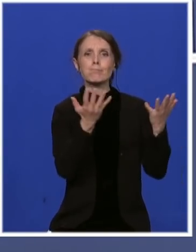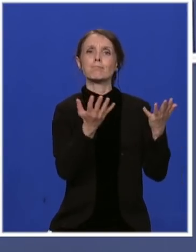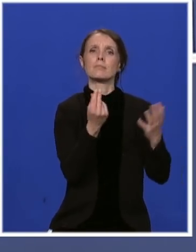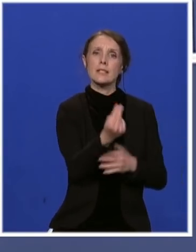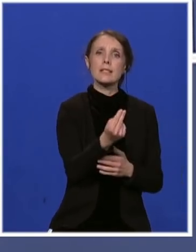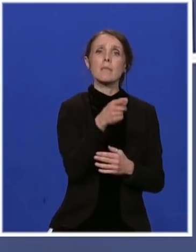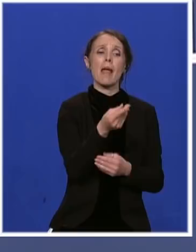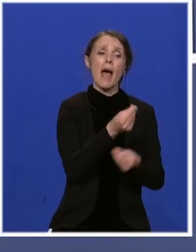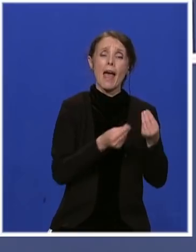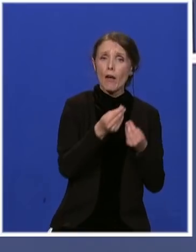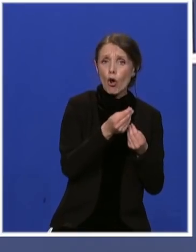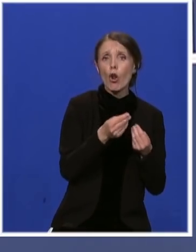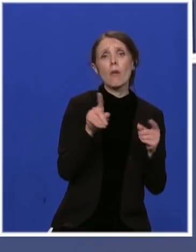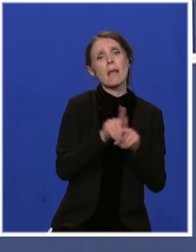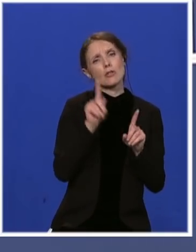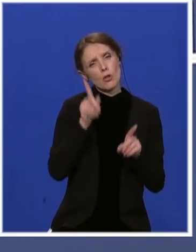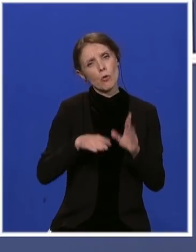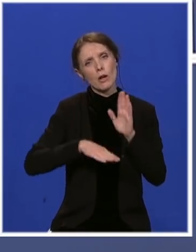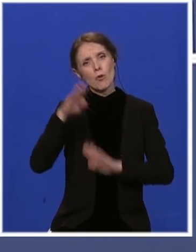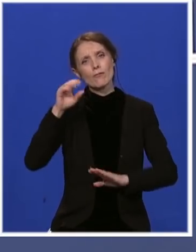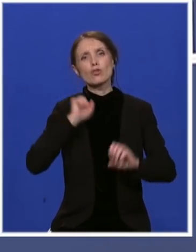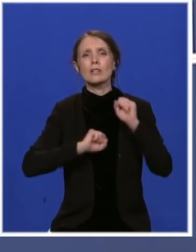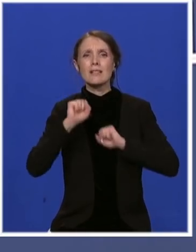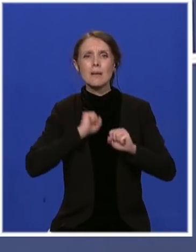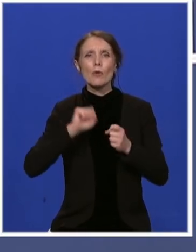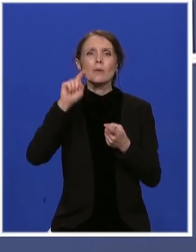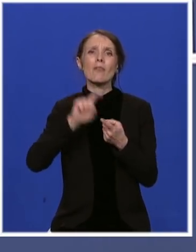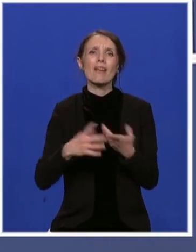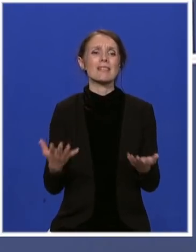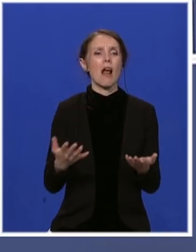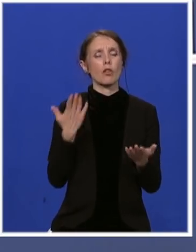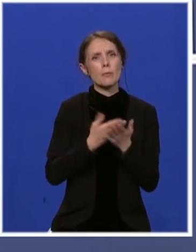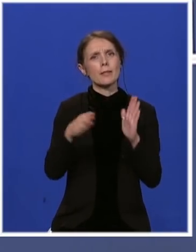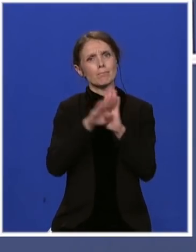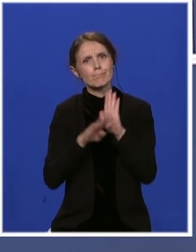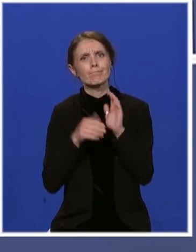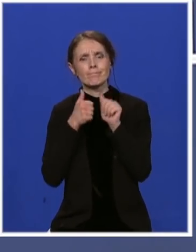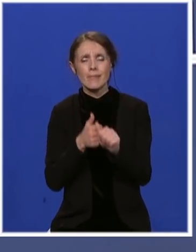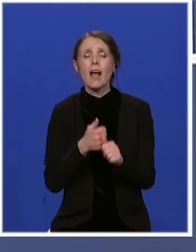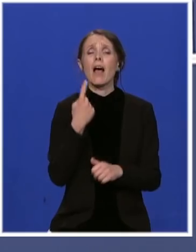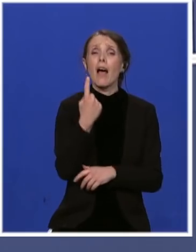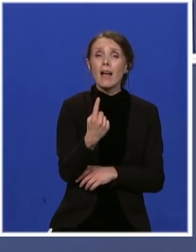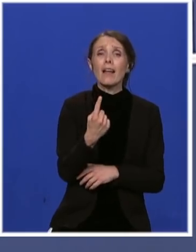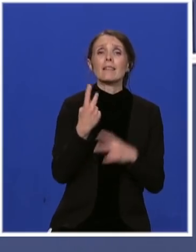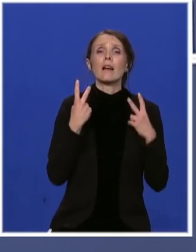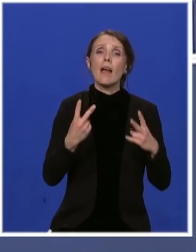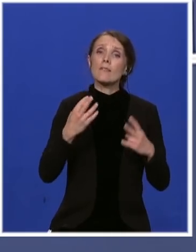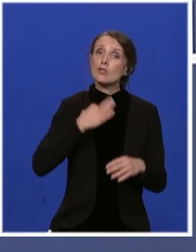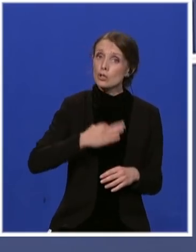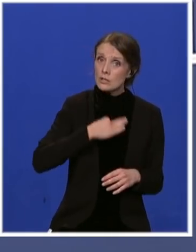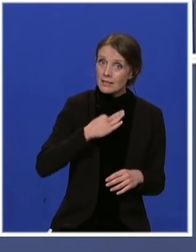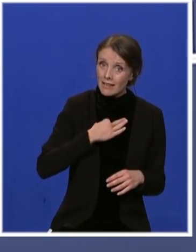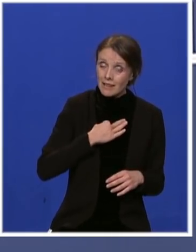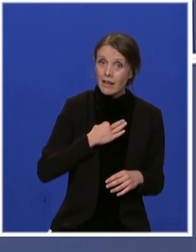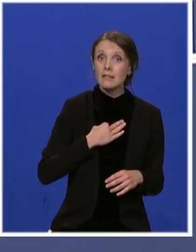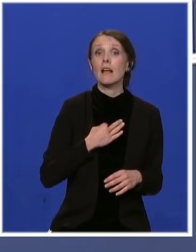Tako će vam morati i mnogo više da se potrudimo u oblasti vladavine prava. I ono što će za nas biti najteži zadatak to je da sednemo i razgovaramo